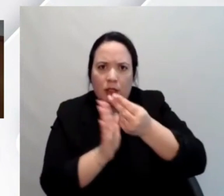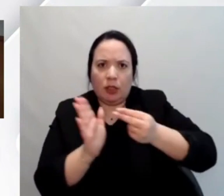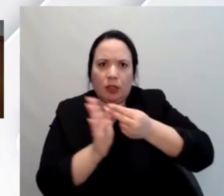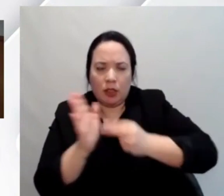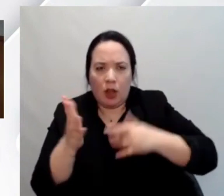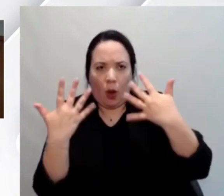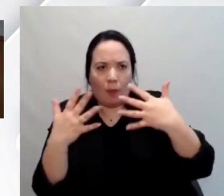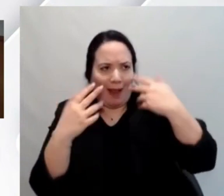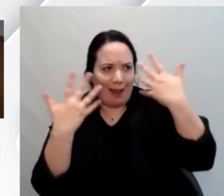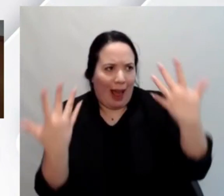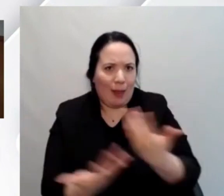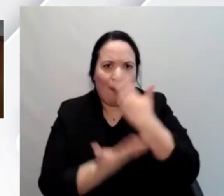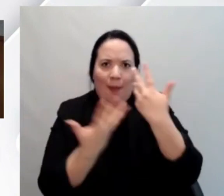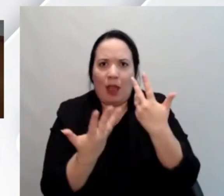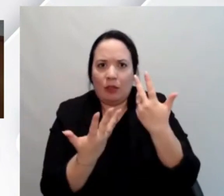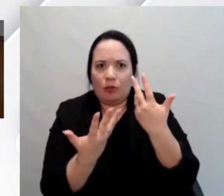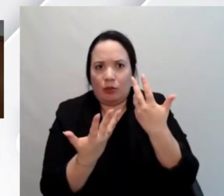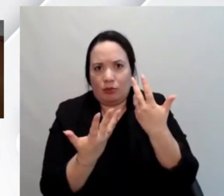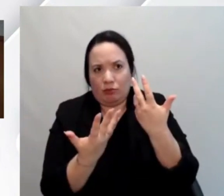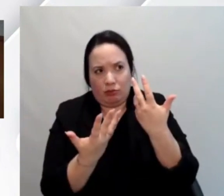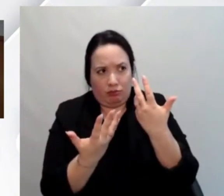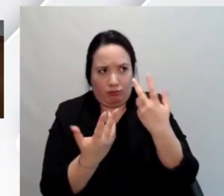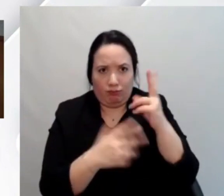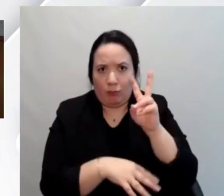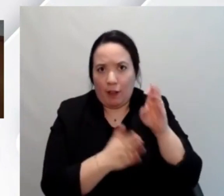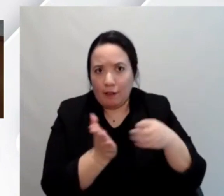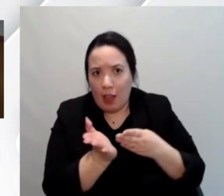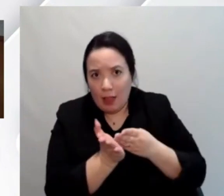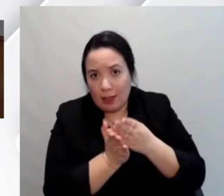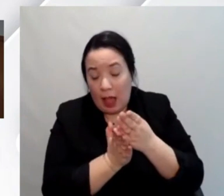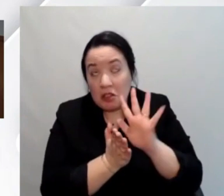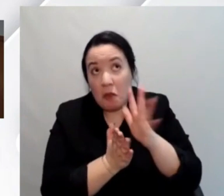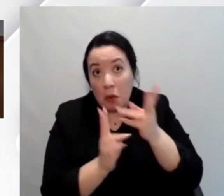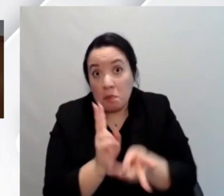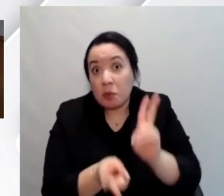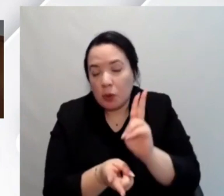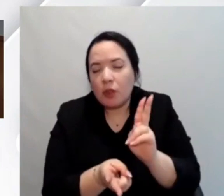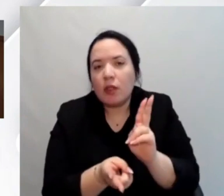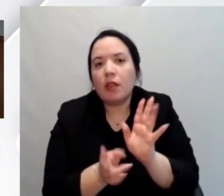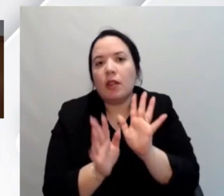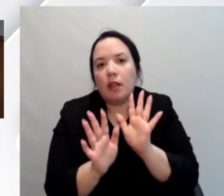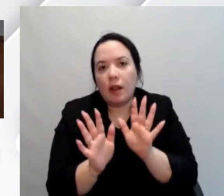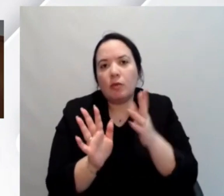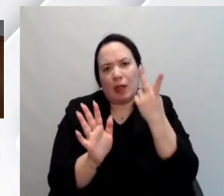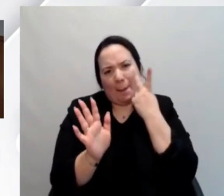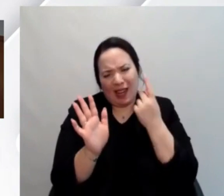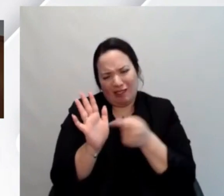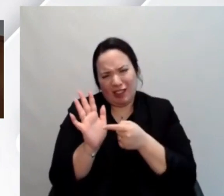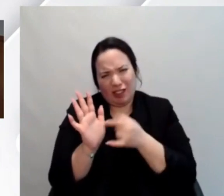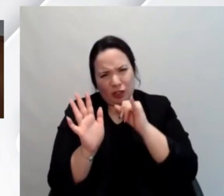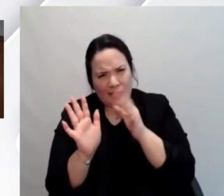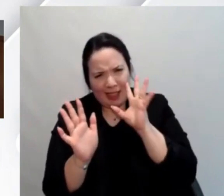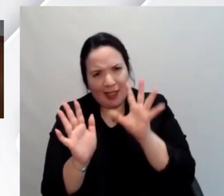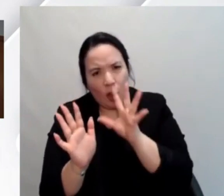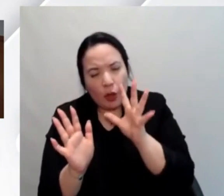almeno un paio di decenni e anche di più ecco il come dire il